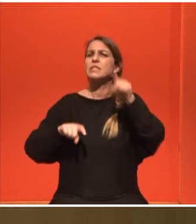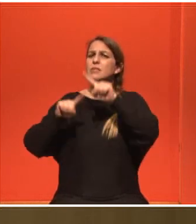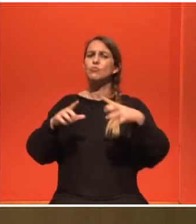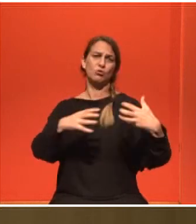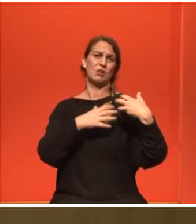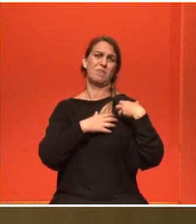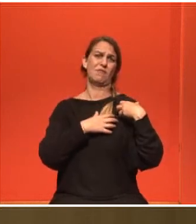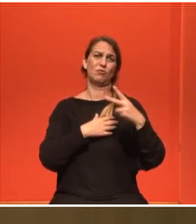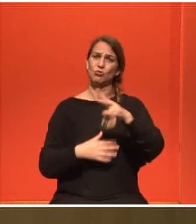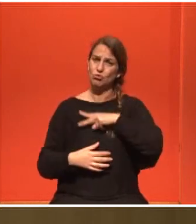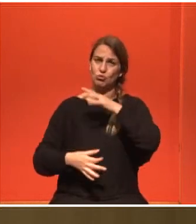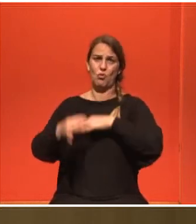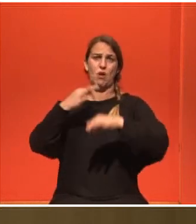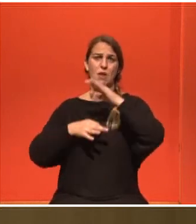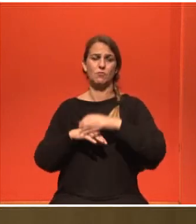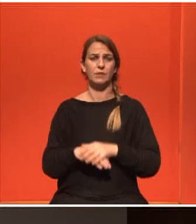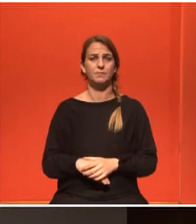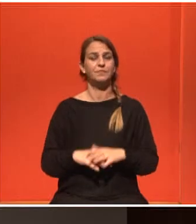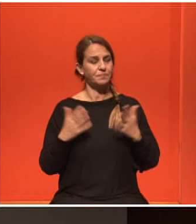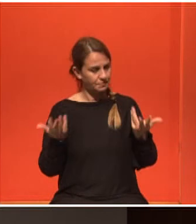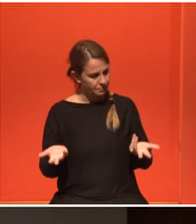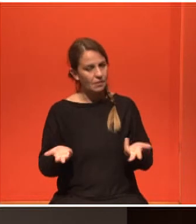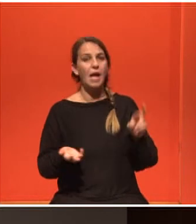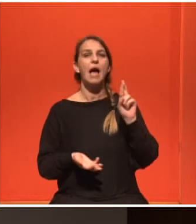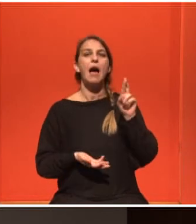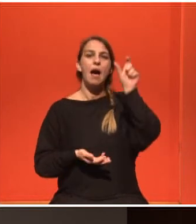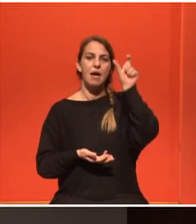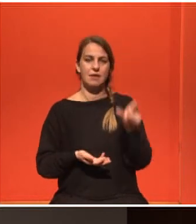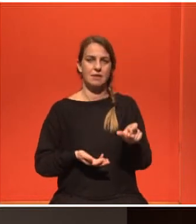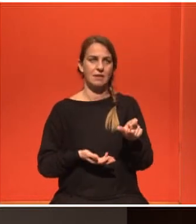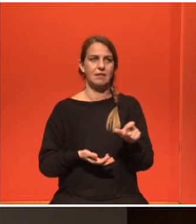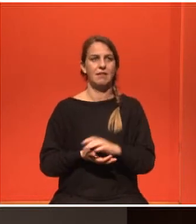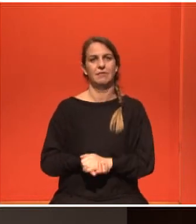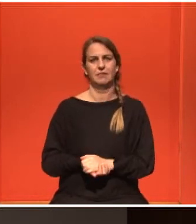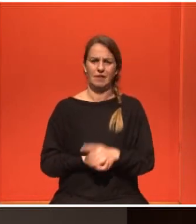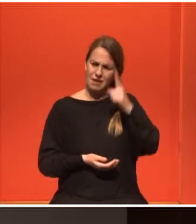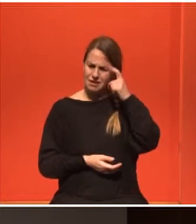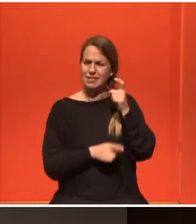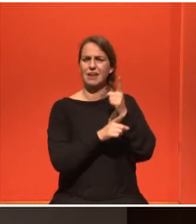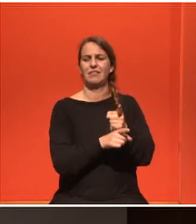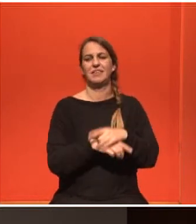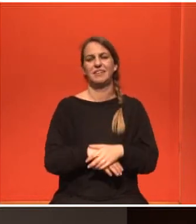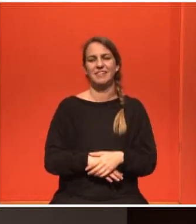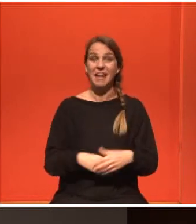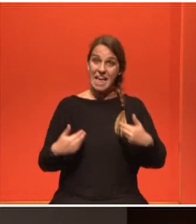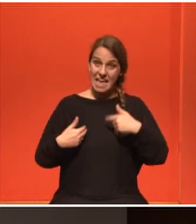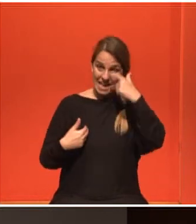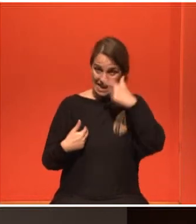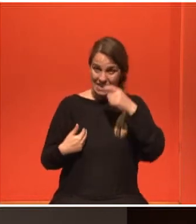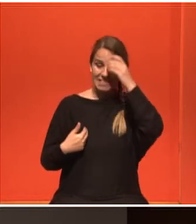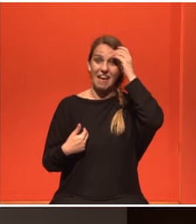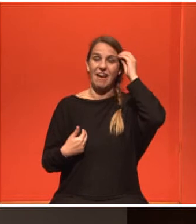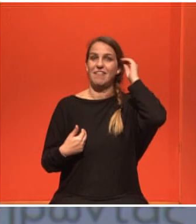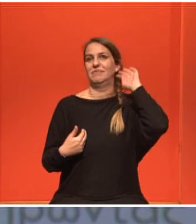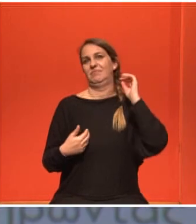καθηγητή. Συγγνώμη, η Ρεγκίνα. Η Ρεγκίνα, ναι. Είναι και η δική. Είμαι και εγώ γυμνάστη. Λοιπόν,